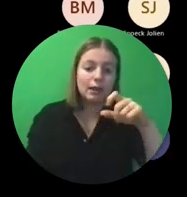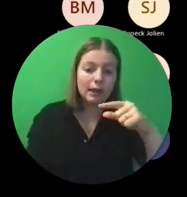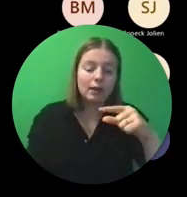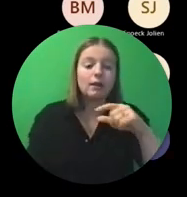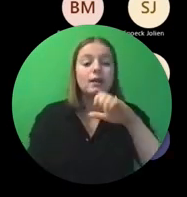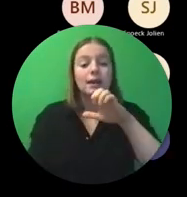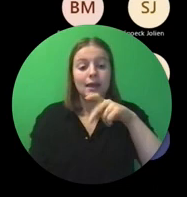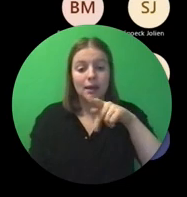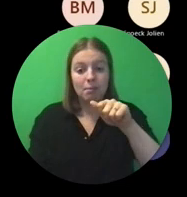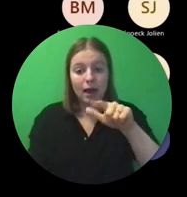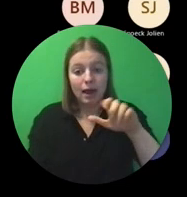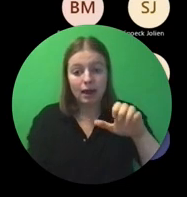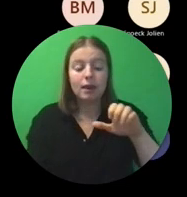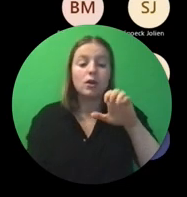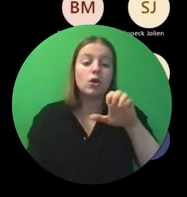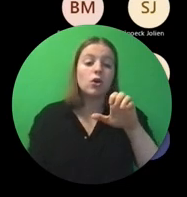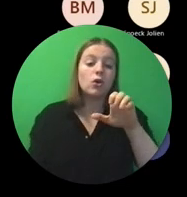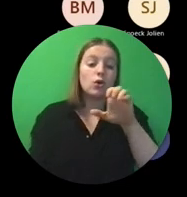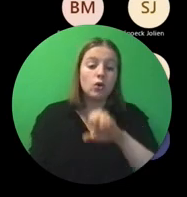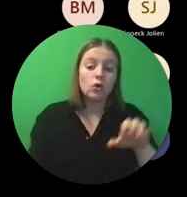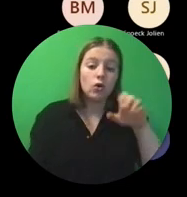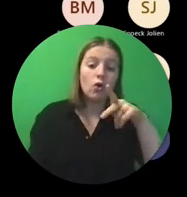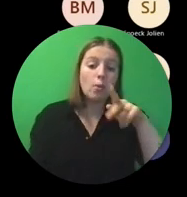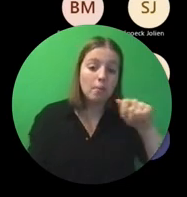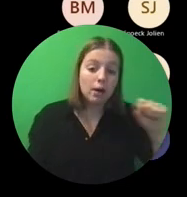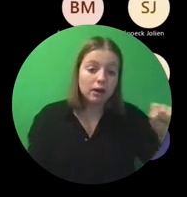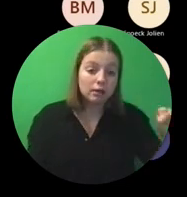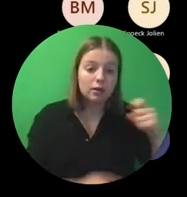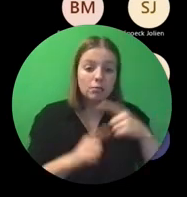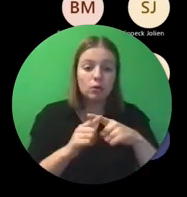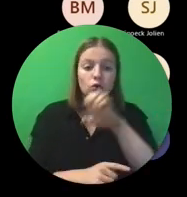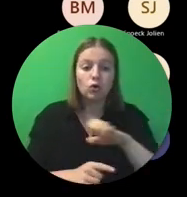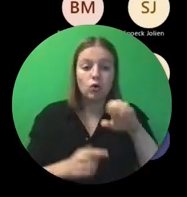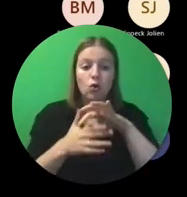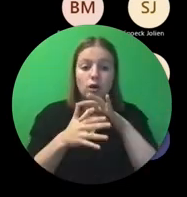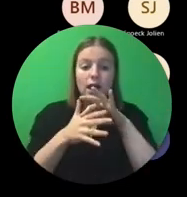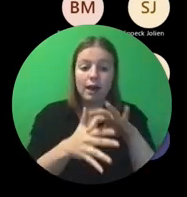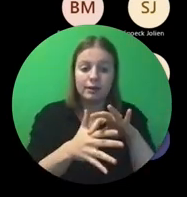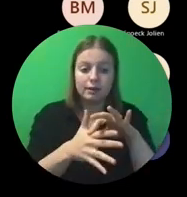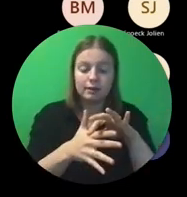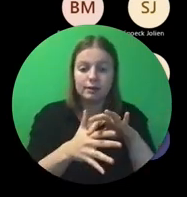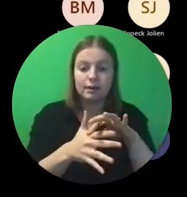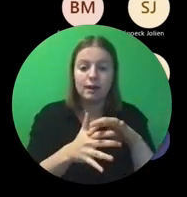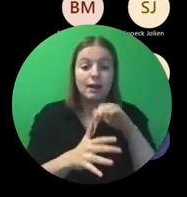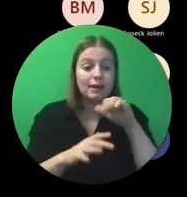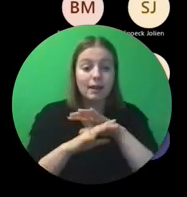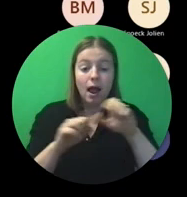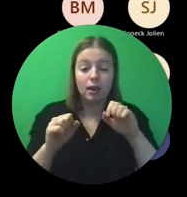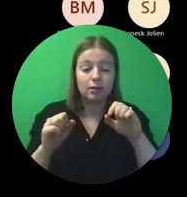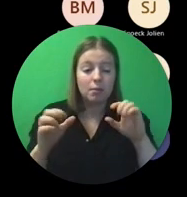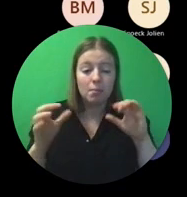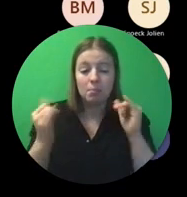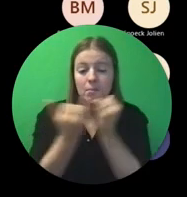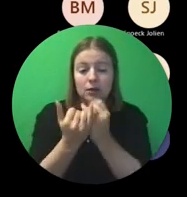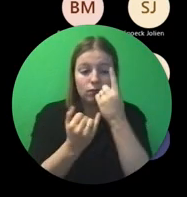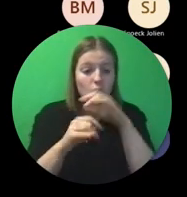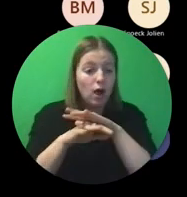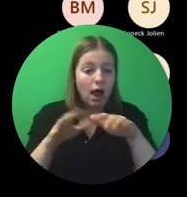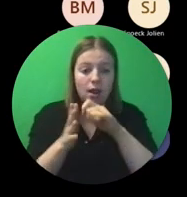over E-Pali, Europass en Euroguidance. Niet alles is van toepassing voor alle projecten.